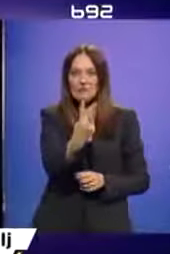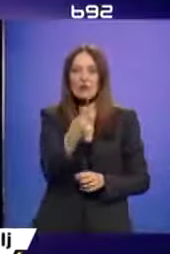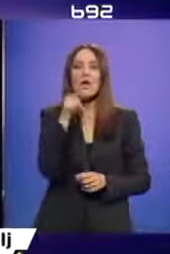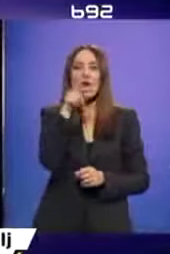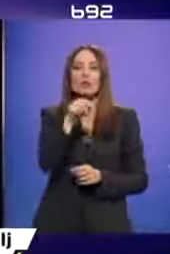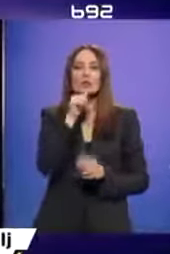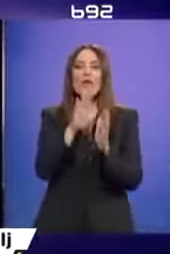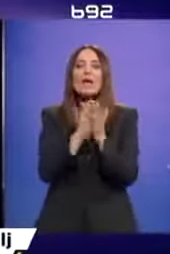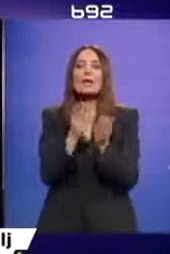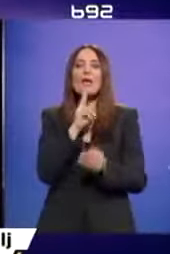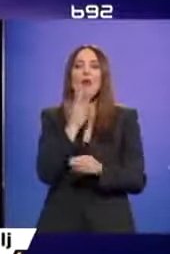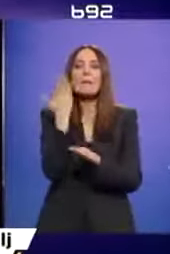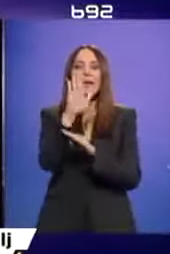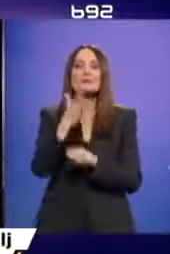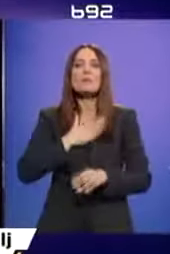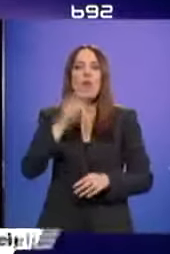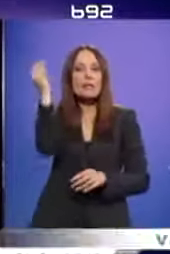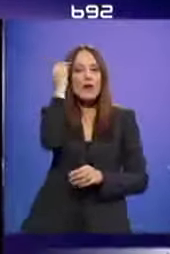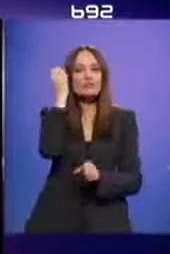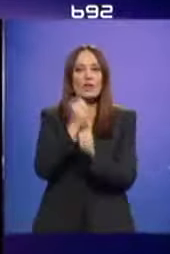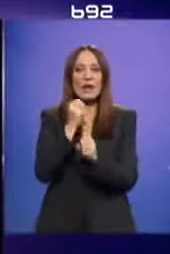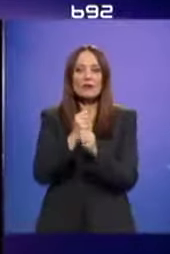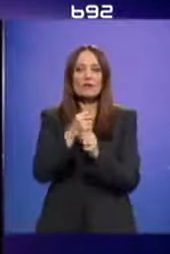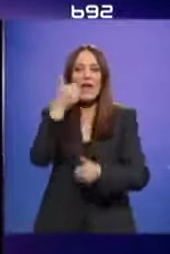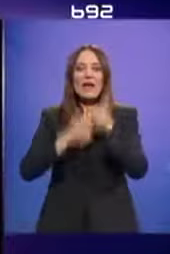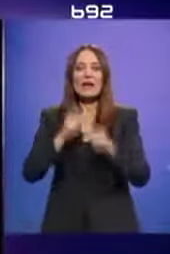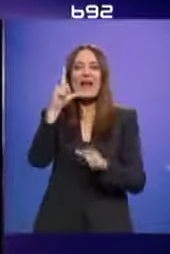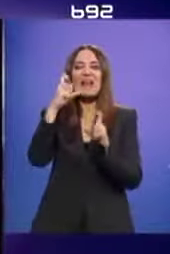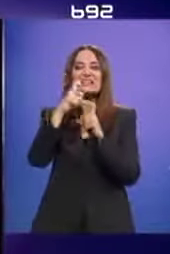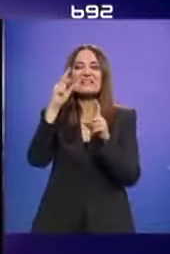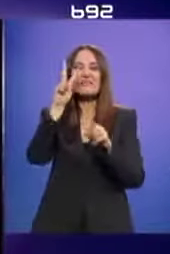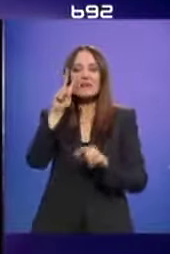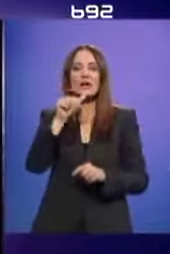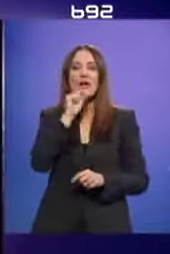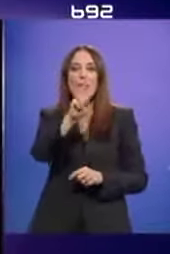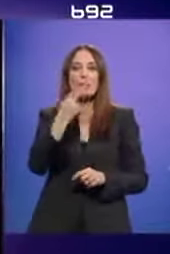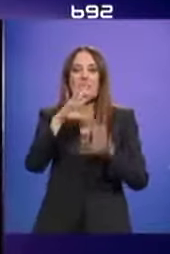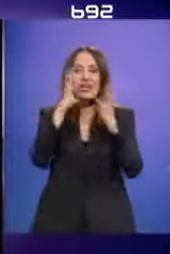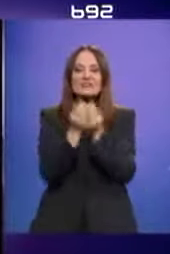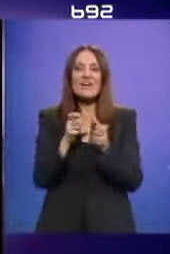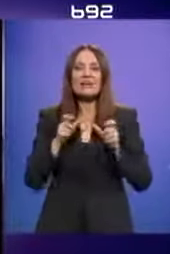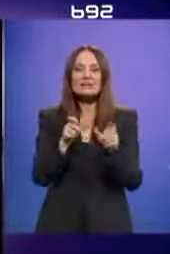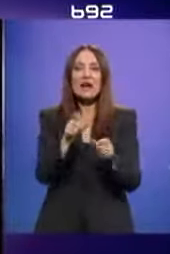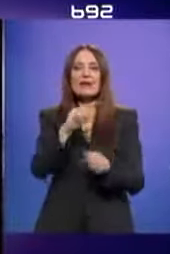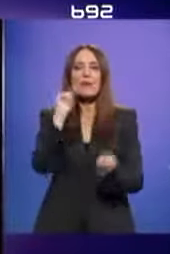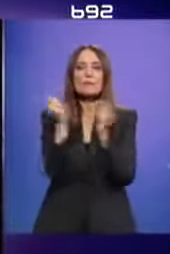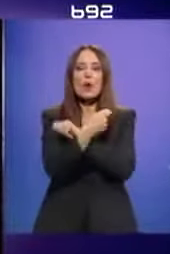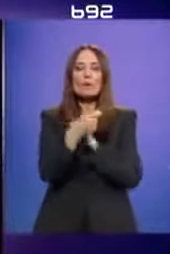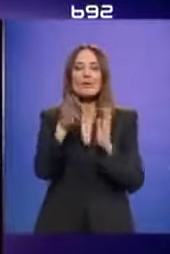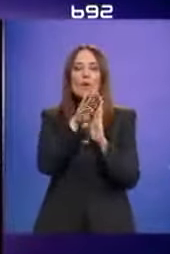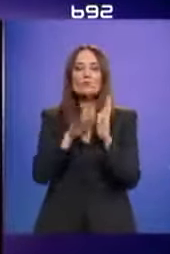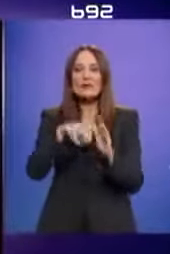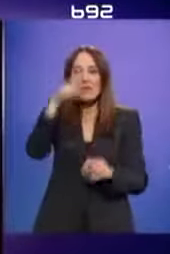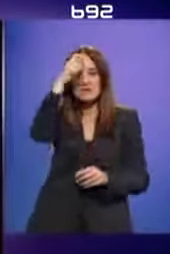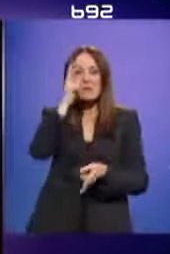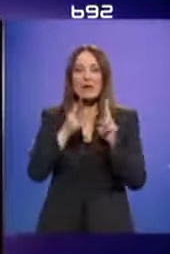a tu su i knjige koje predstavljaju moje naučne radove. Kandidat LSV, Nenad Čanak, pozvaće sve stranke na promenu Ustava Srbije, jer,